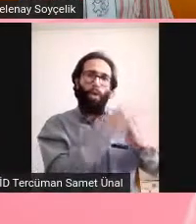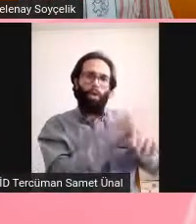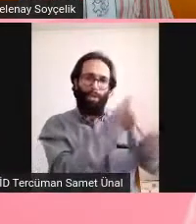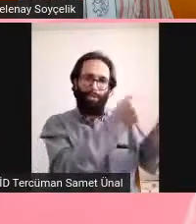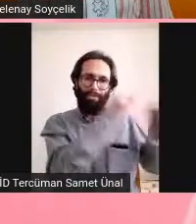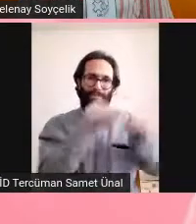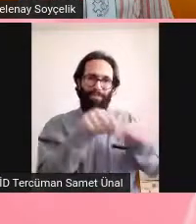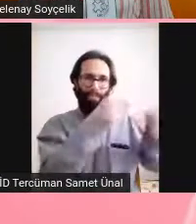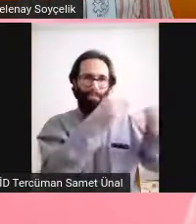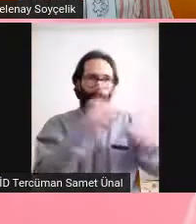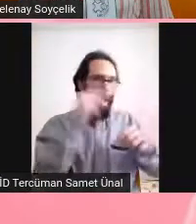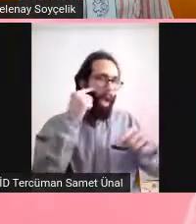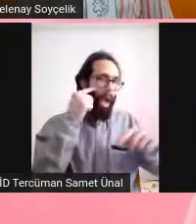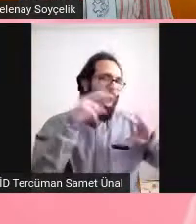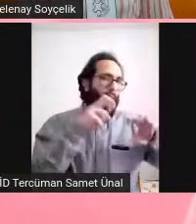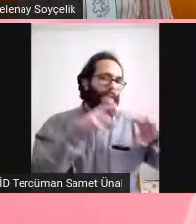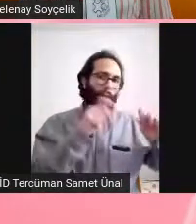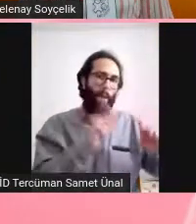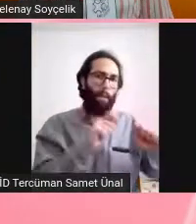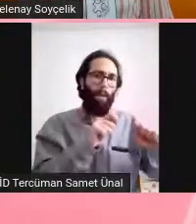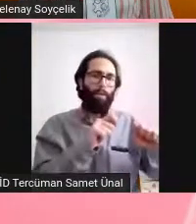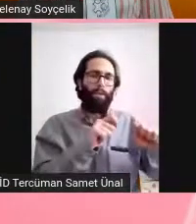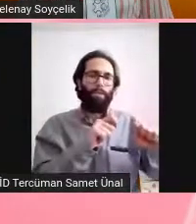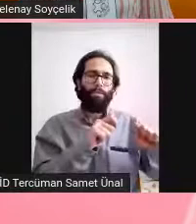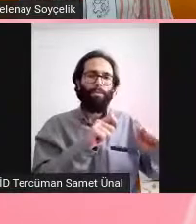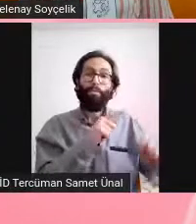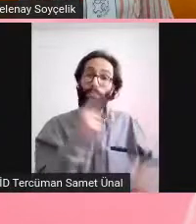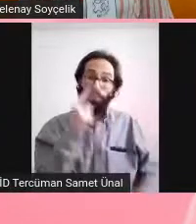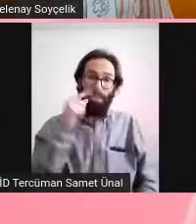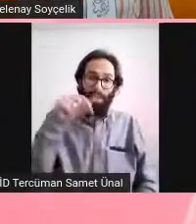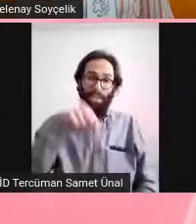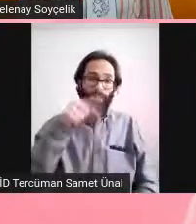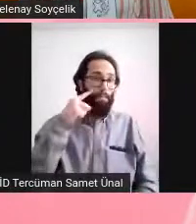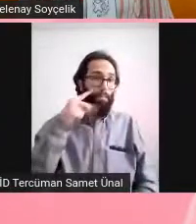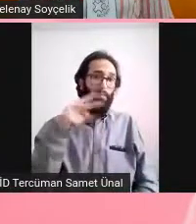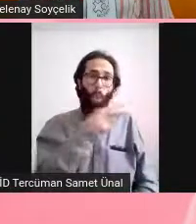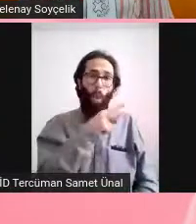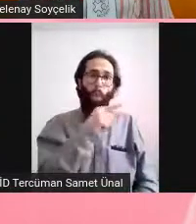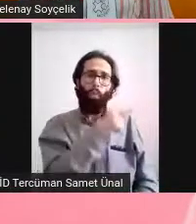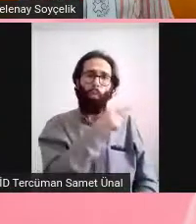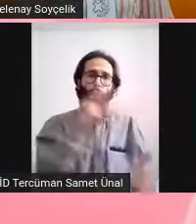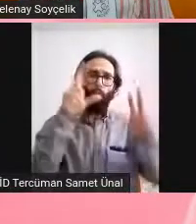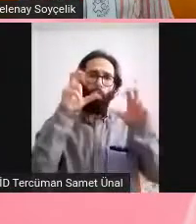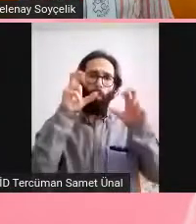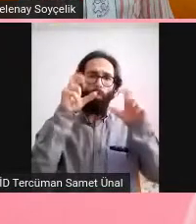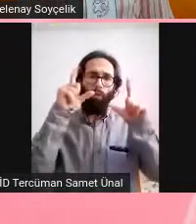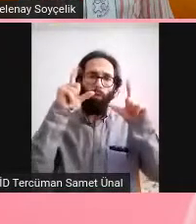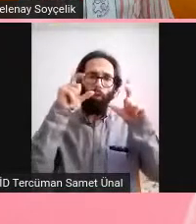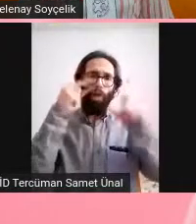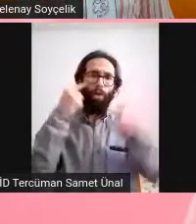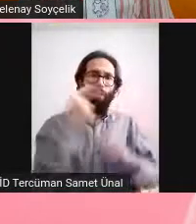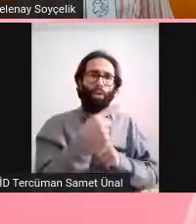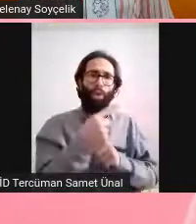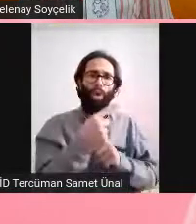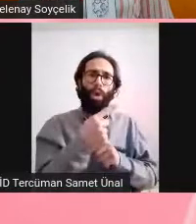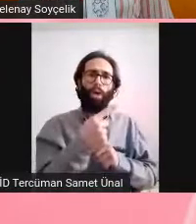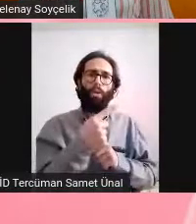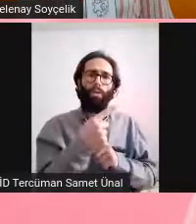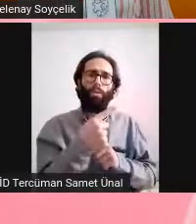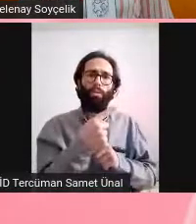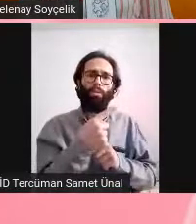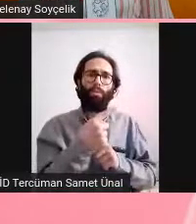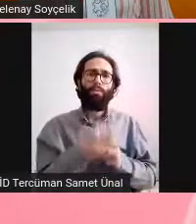Bu da yine müthiş bir organoid resmi. Bu Paş Paş diye bir